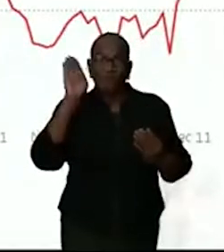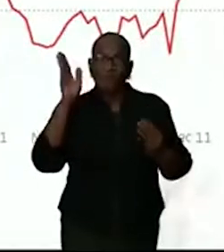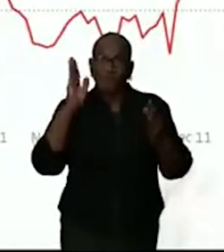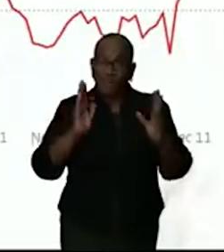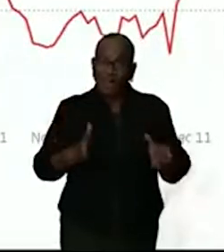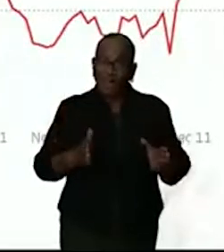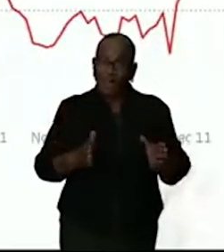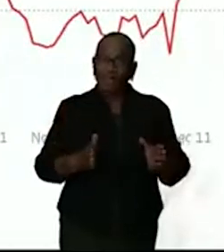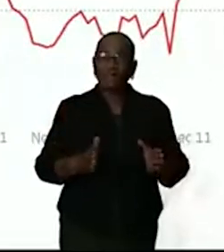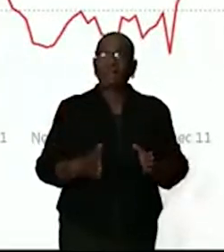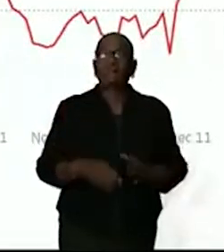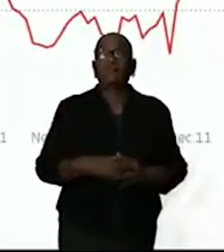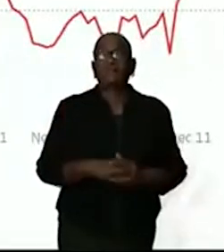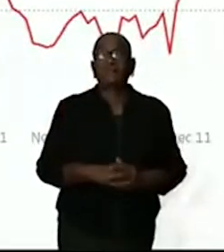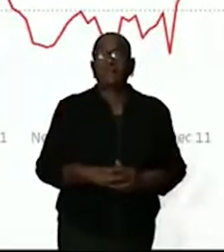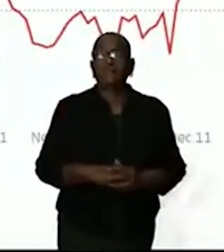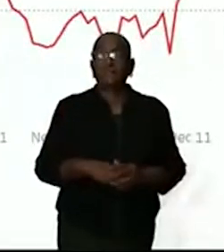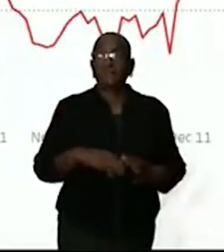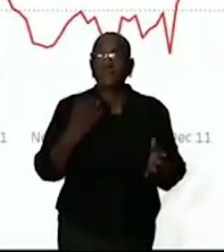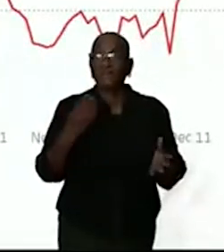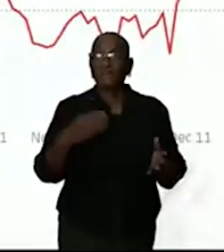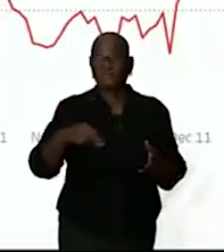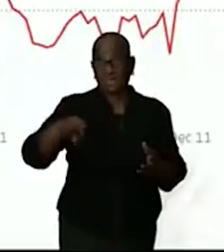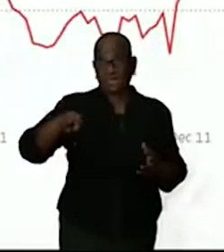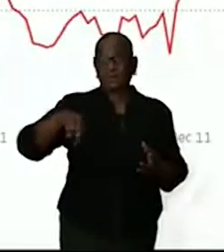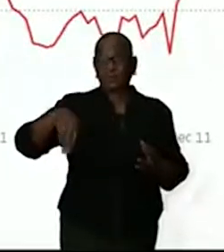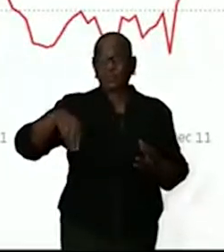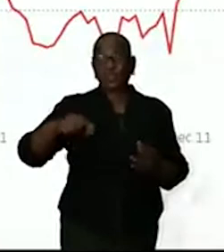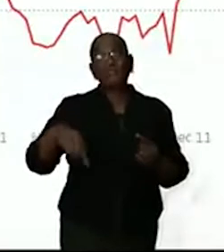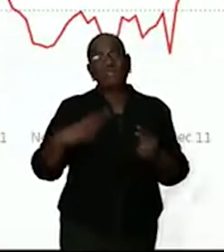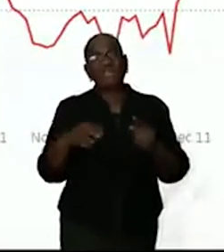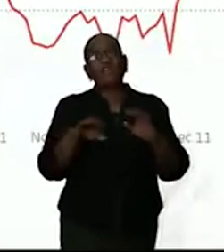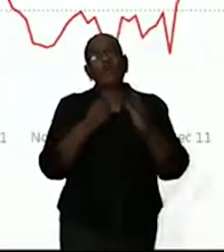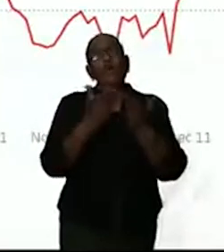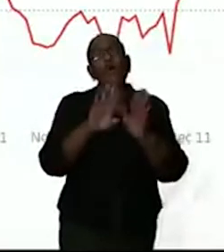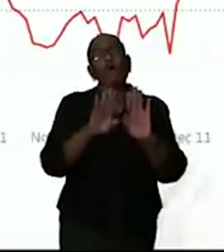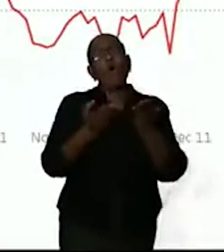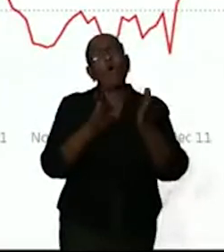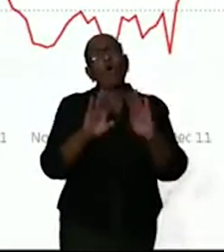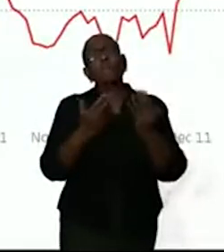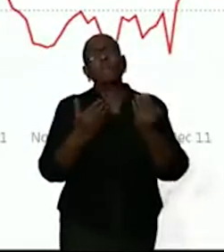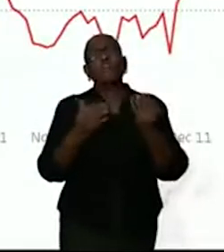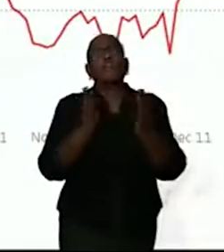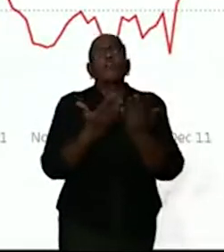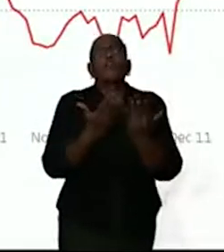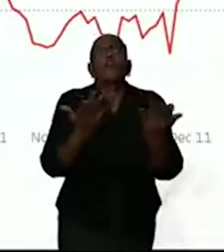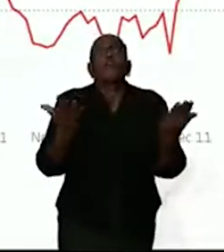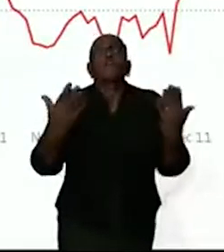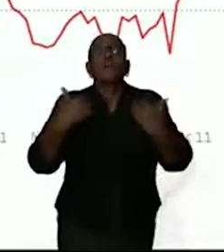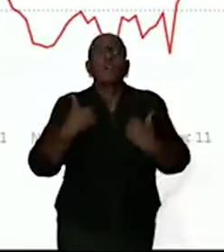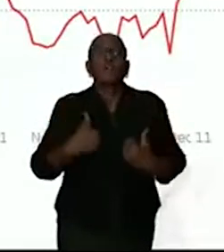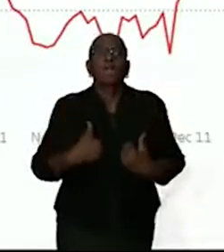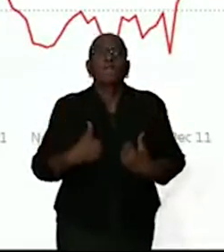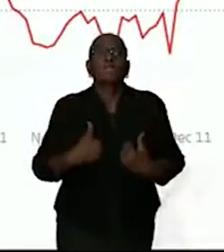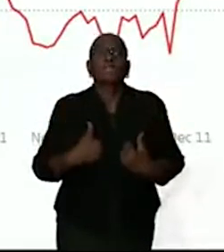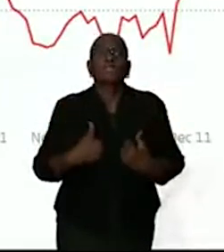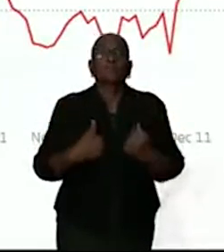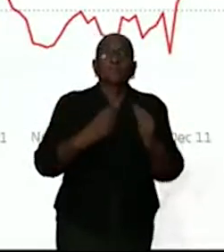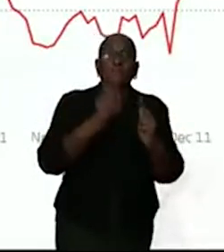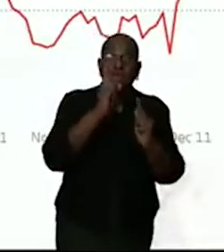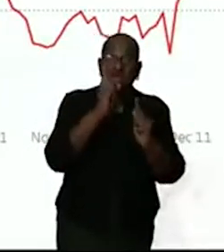reproductiecijfer, de R. Het reproductiecijfer geeft het gemiddeld aantal mensen weer dat 1 persoon kan besmetten.